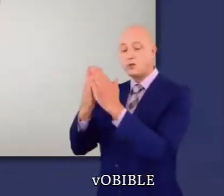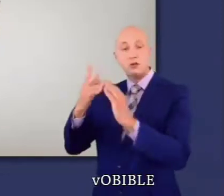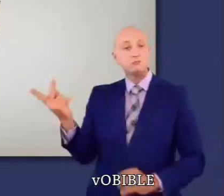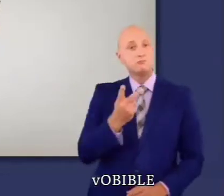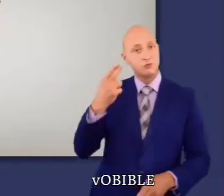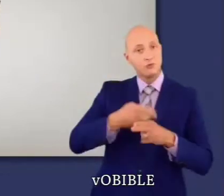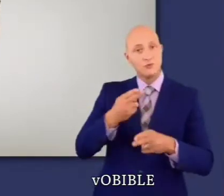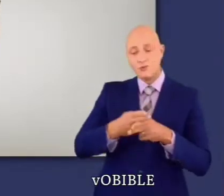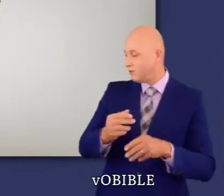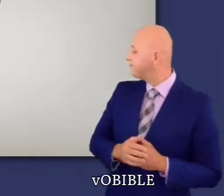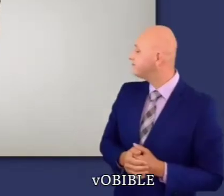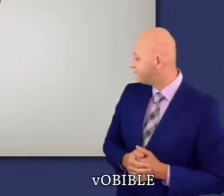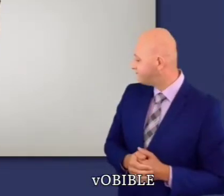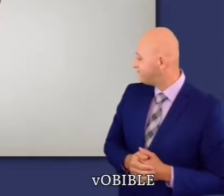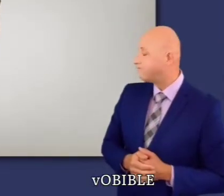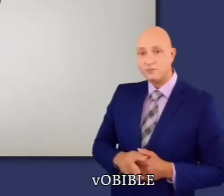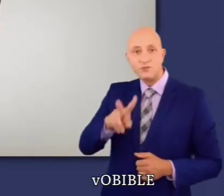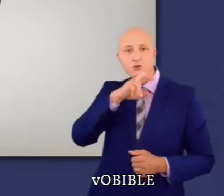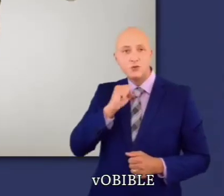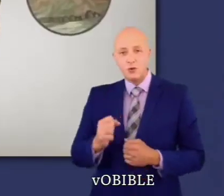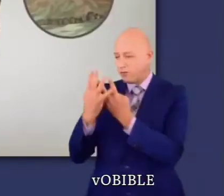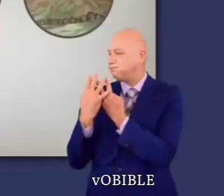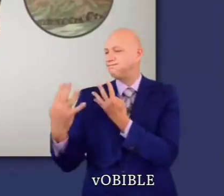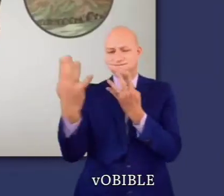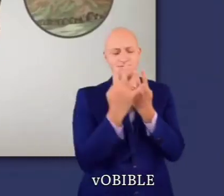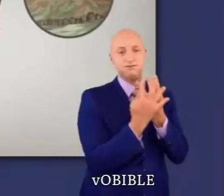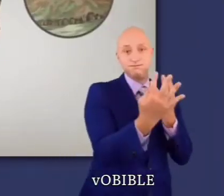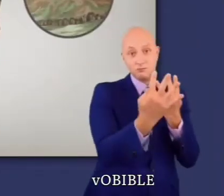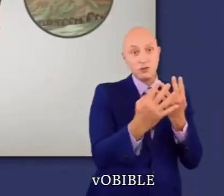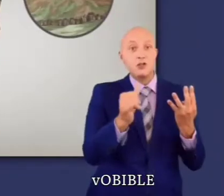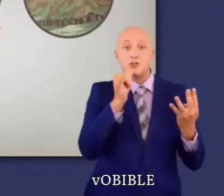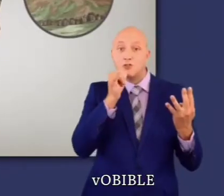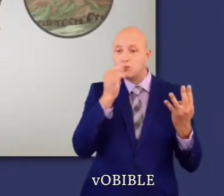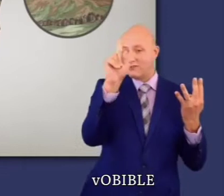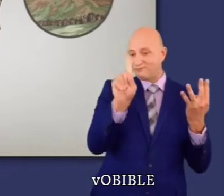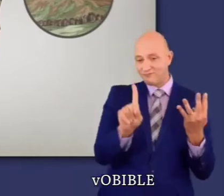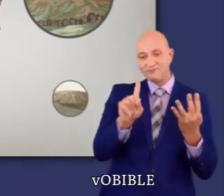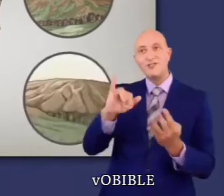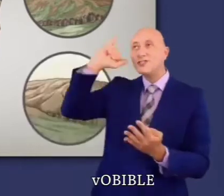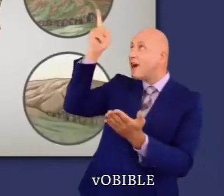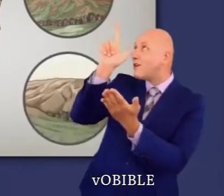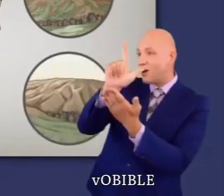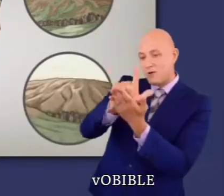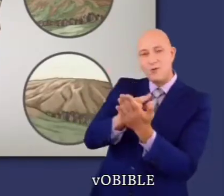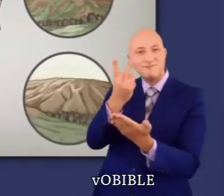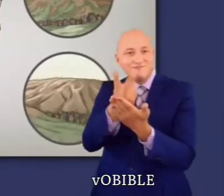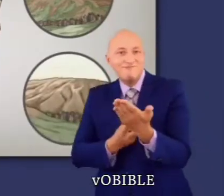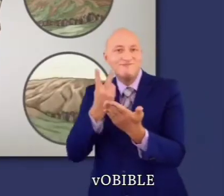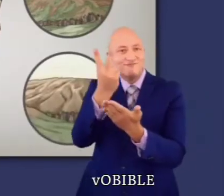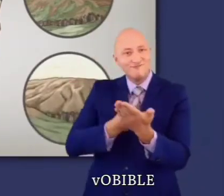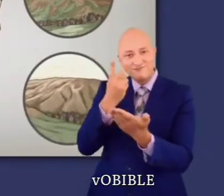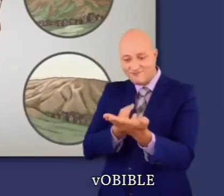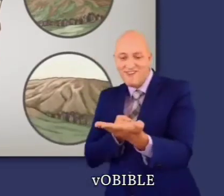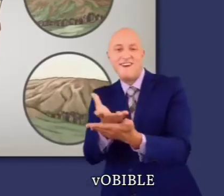Ensuite, Josué lit la loi de Dieu au peuple. Une moitié de la nation se tient vis-à-vis du mont Garizim et l'autre moitié vis-à